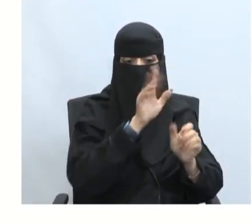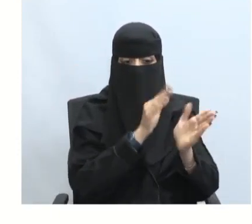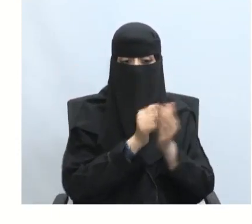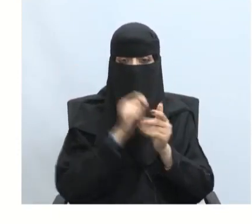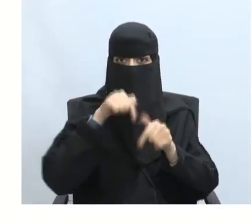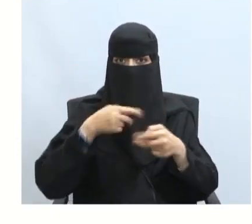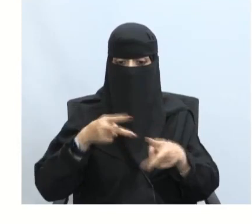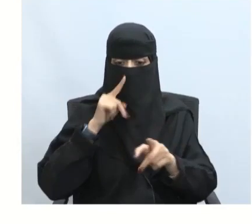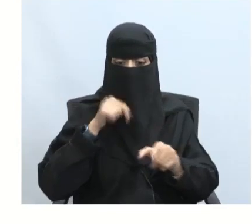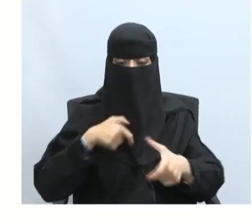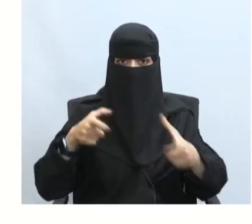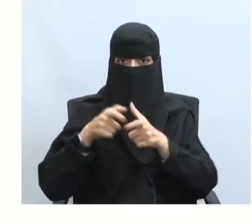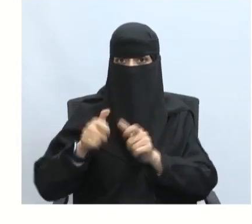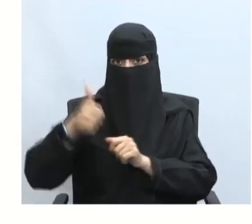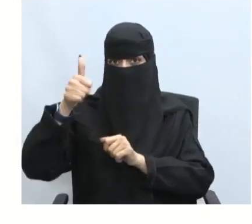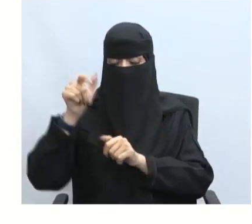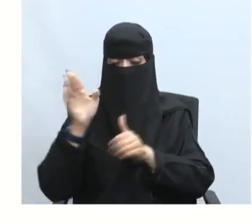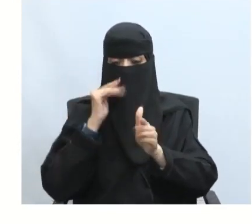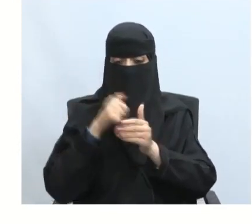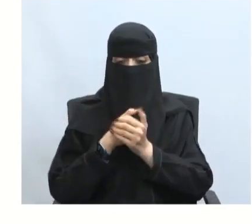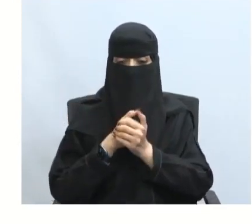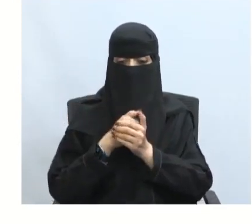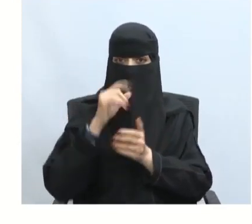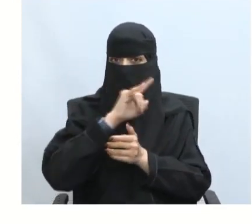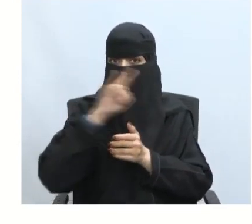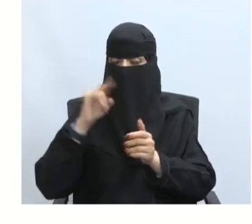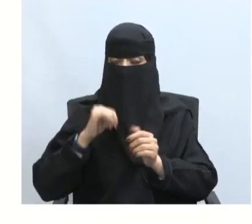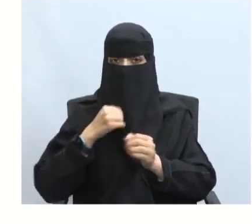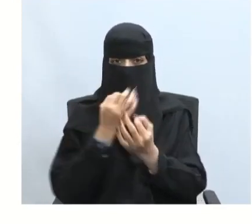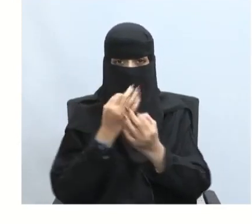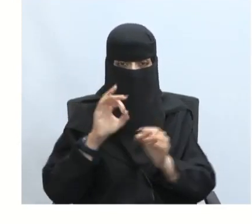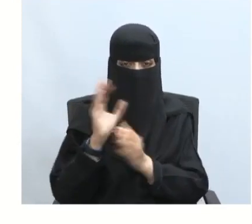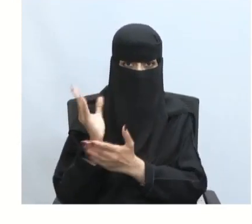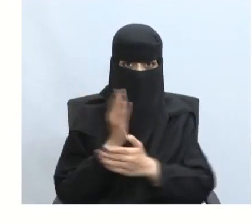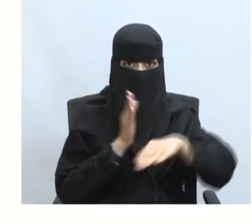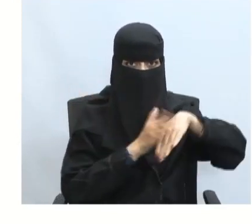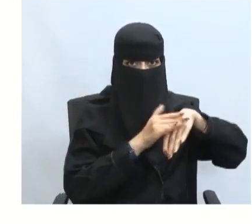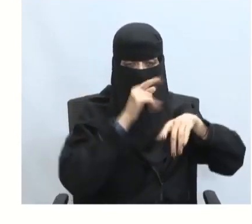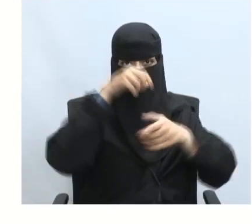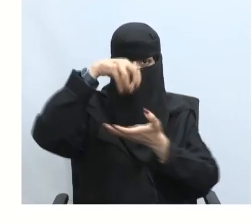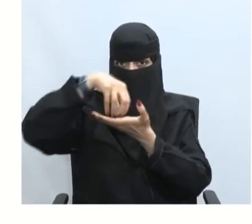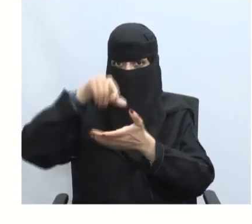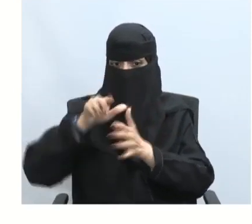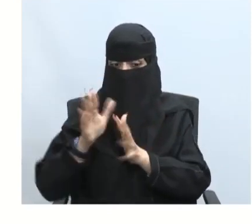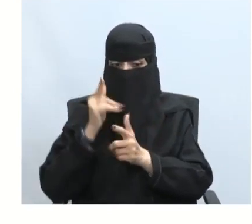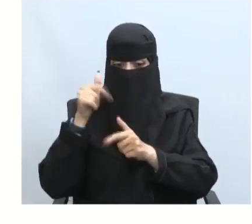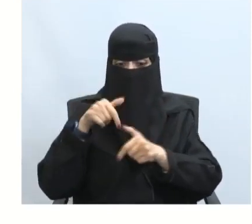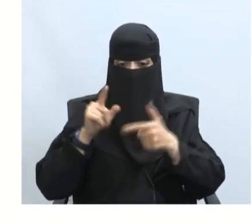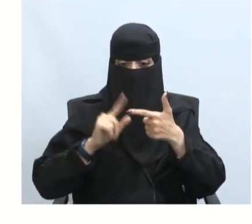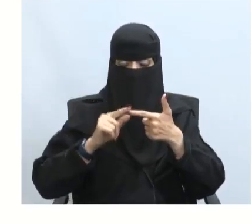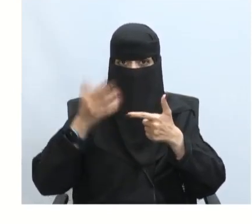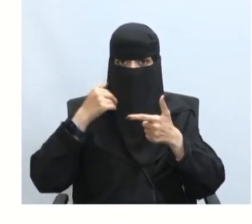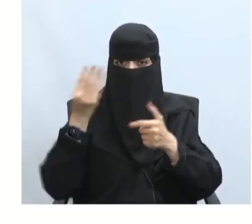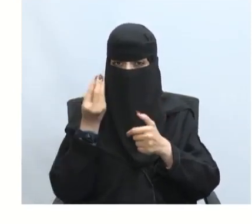نبدأ بالمجموعة ألف عدم كفاية الخدمات لمنطقة ما ثانياً